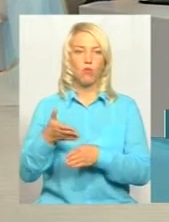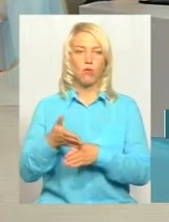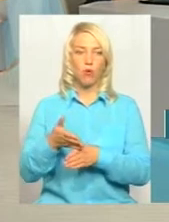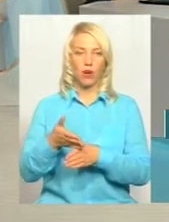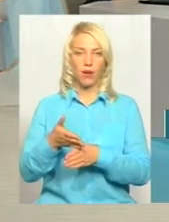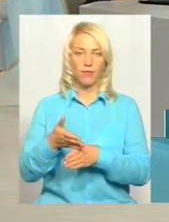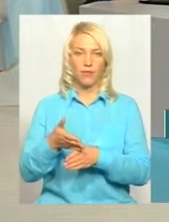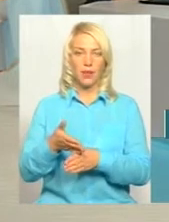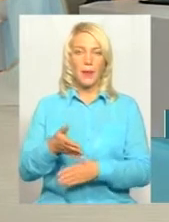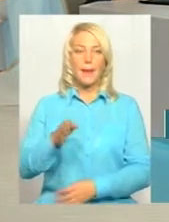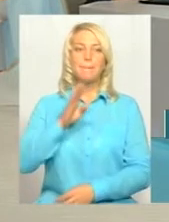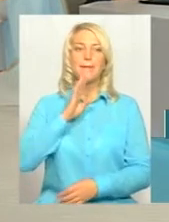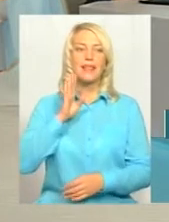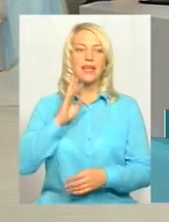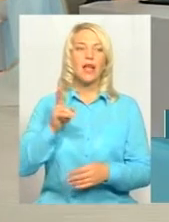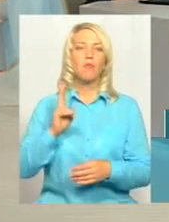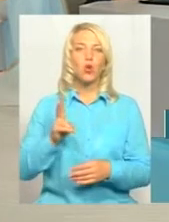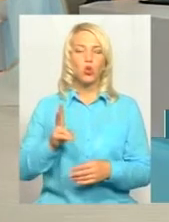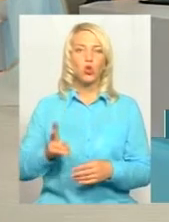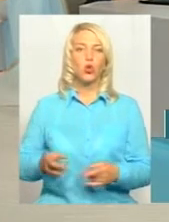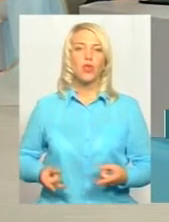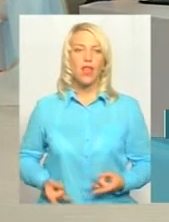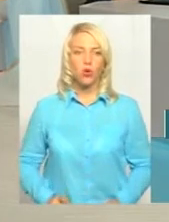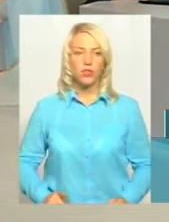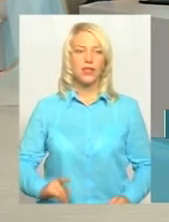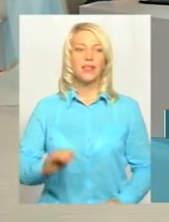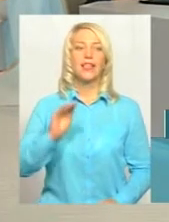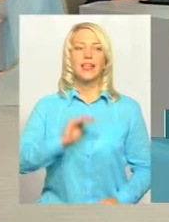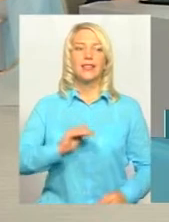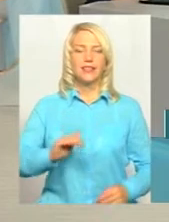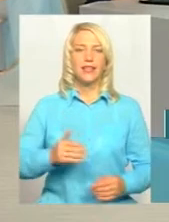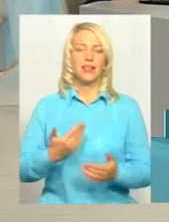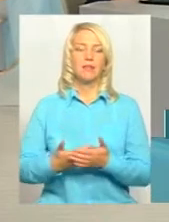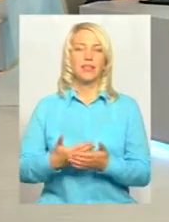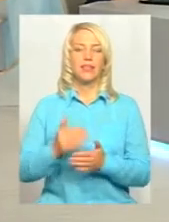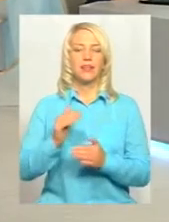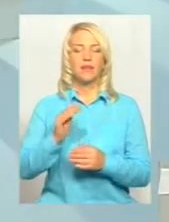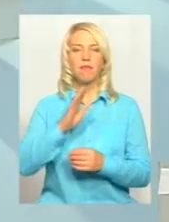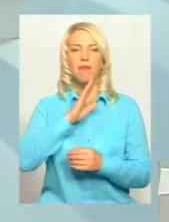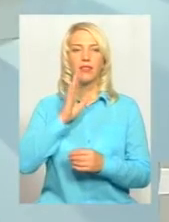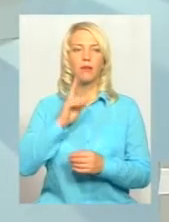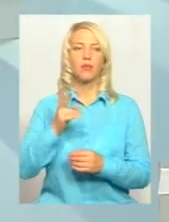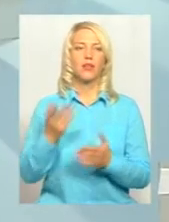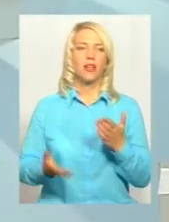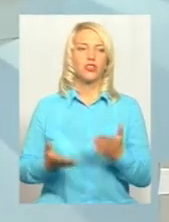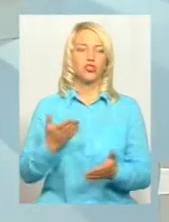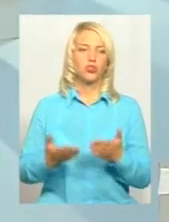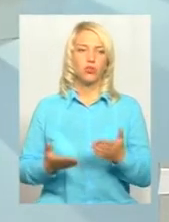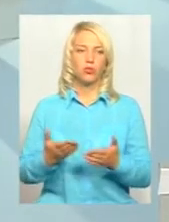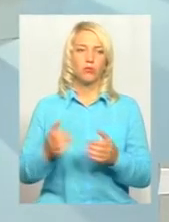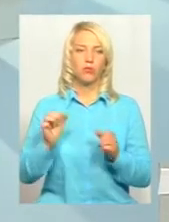матерям, які народили дітей. Це крім матерям, якщо мають отримати